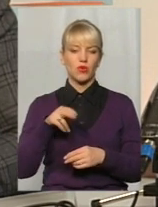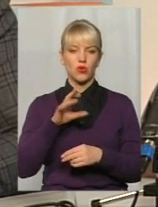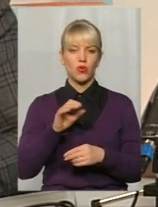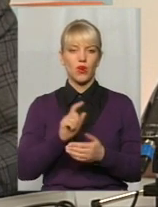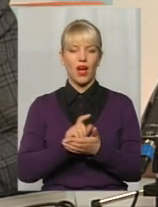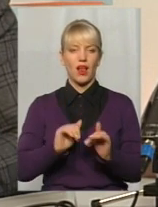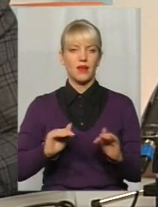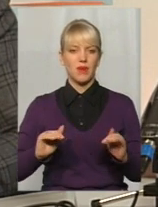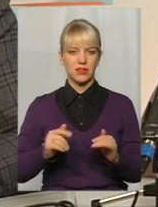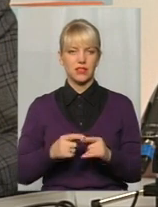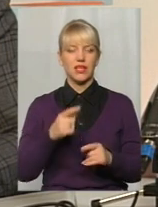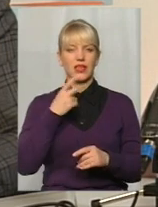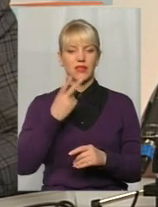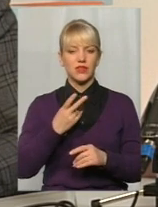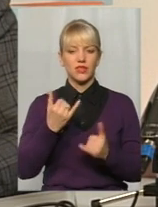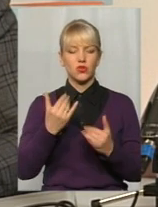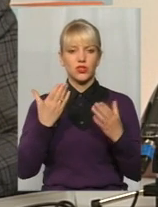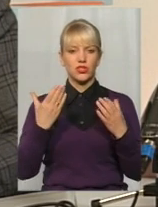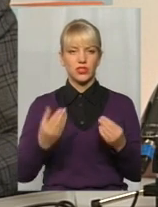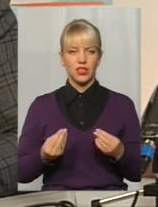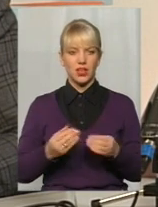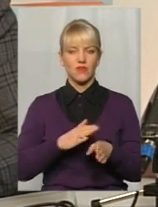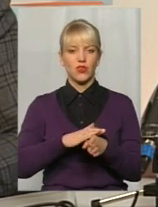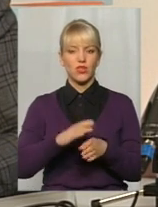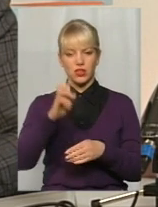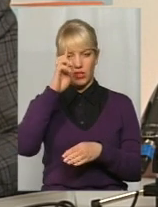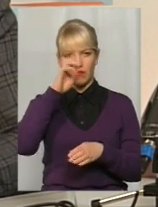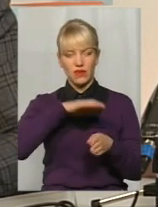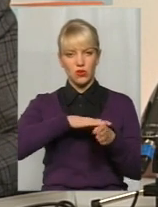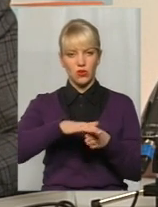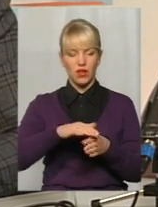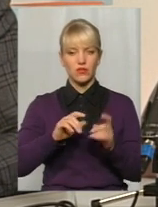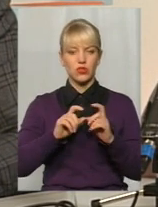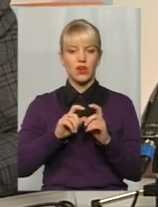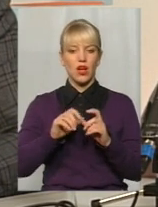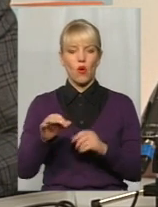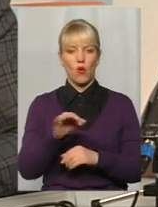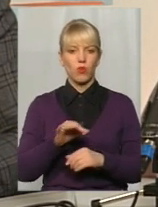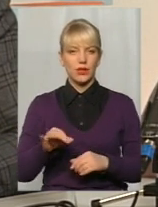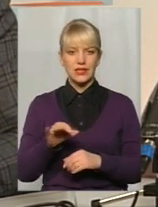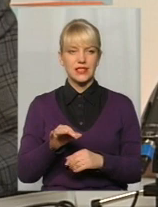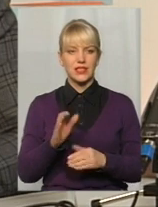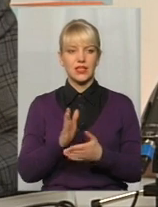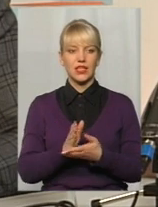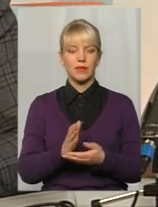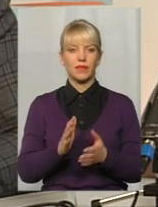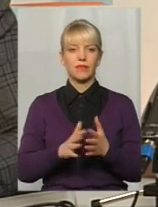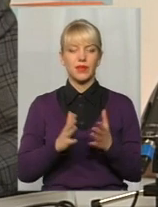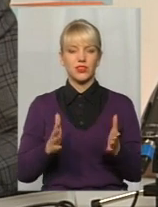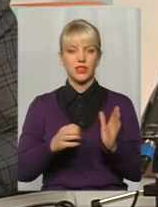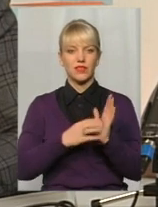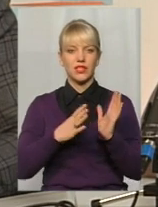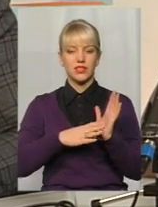відмітити, що на сьогоднішній день на виконанні в органах Державної виконавчої служби області перебуває більше 19